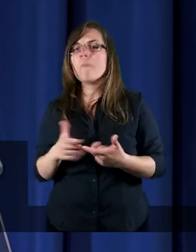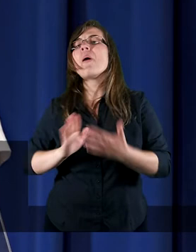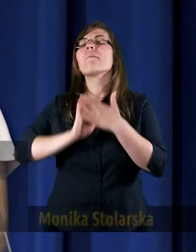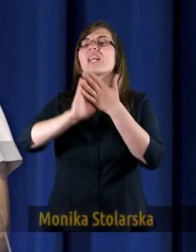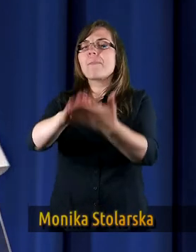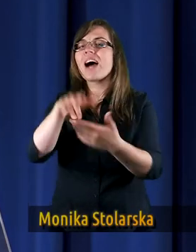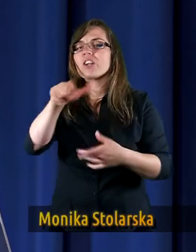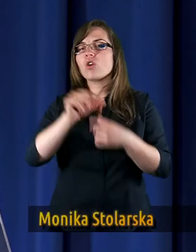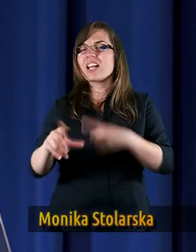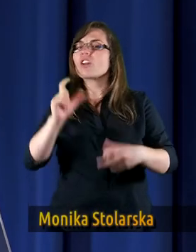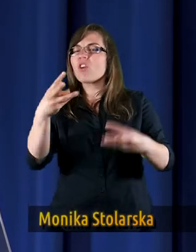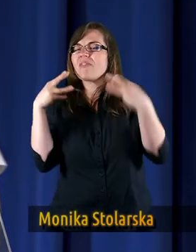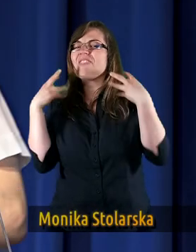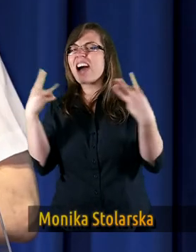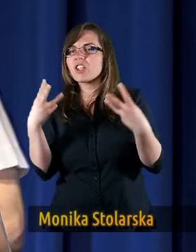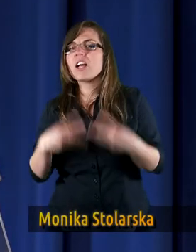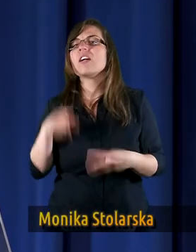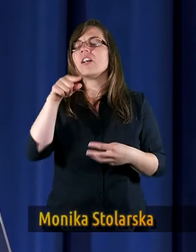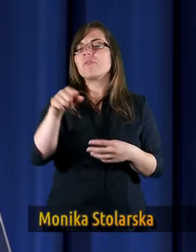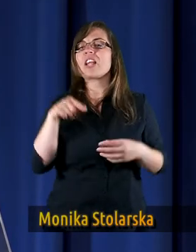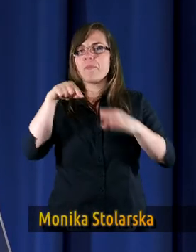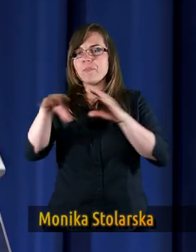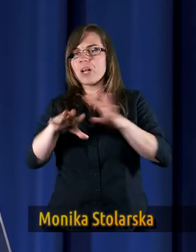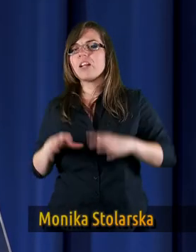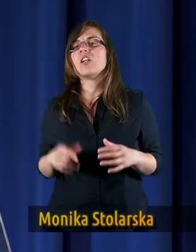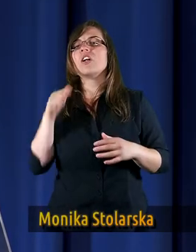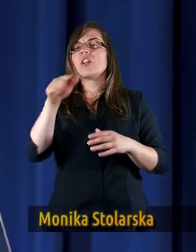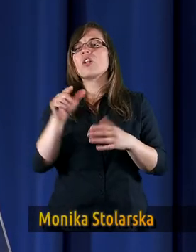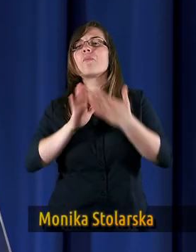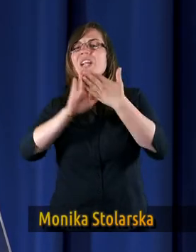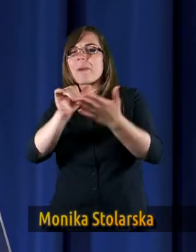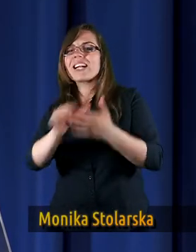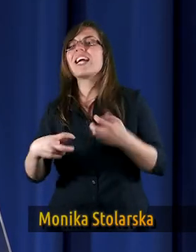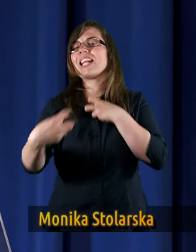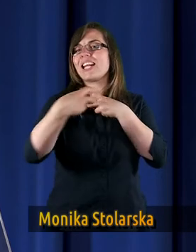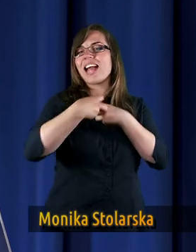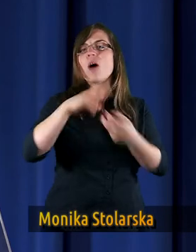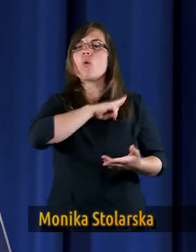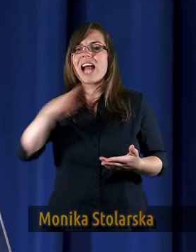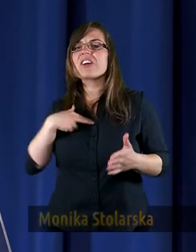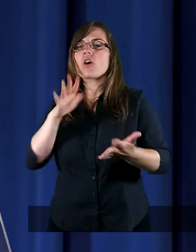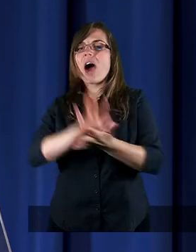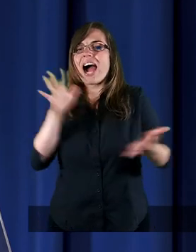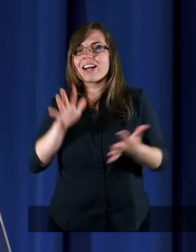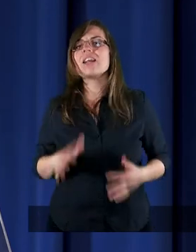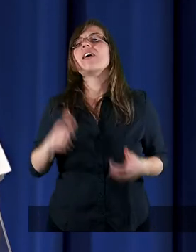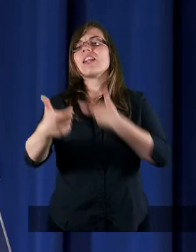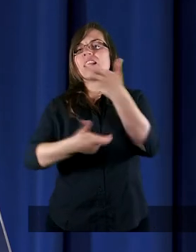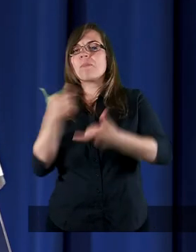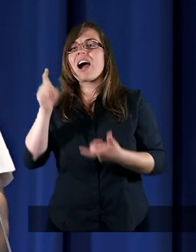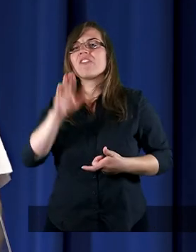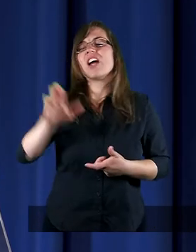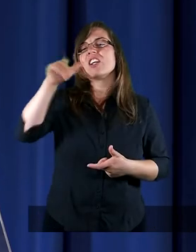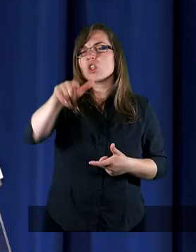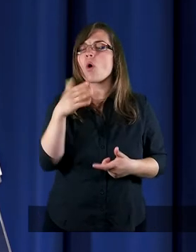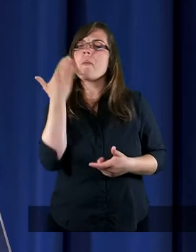bo przebaczenie to taka cecha Bożego charakteru, która gdy jest cechą naszego charakteru, sprawia, że bardzo